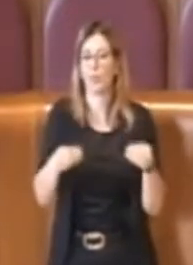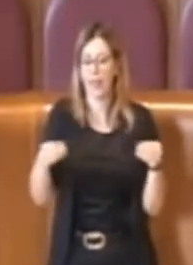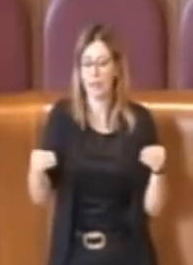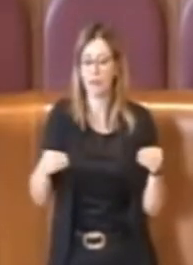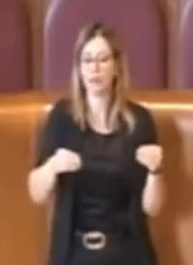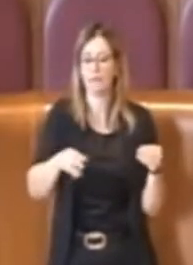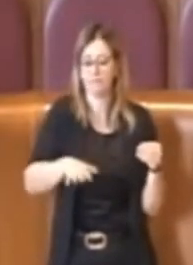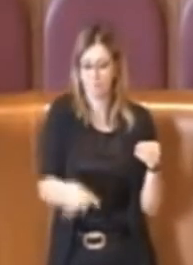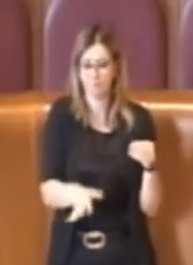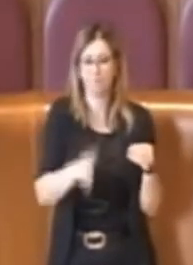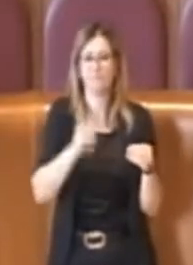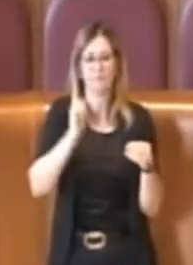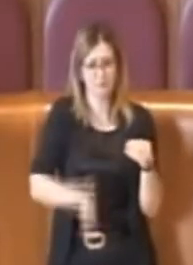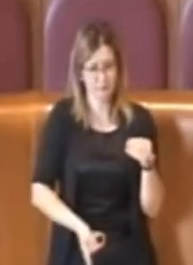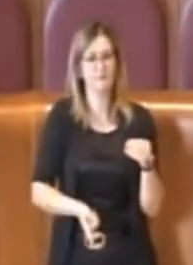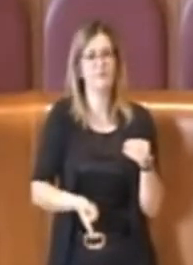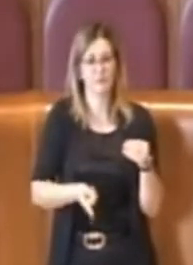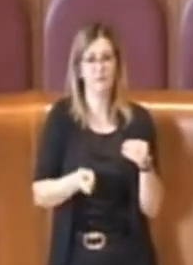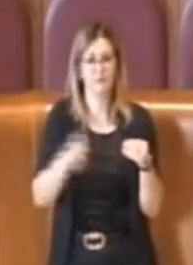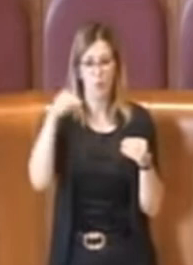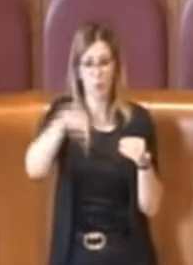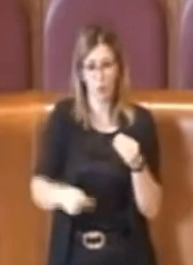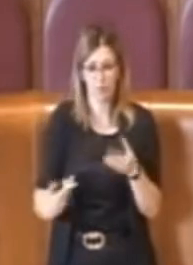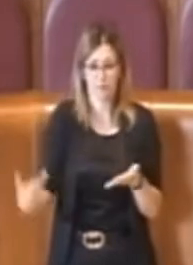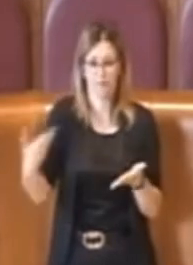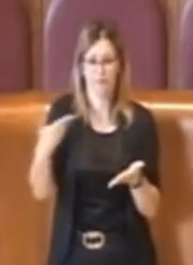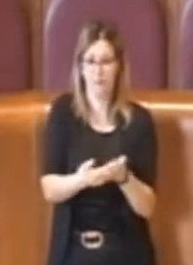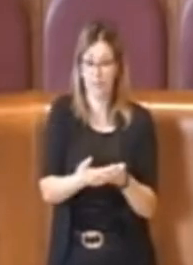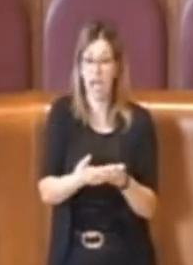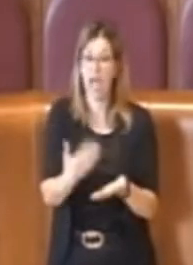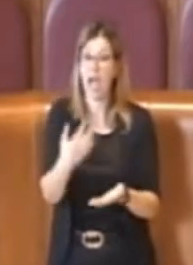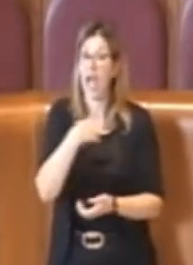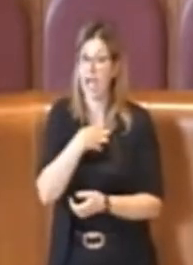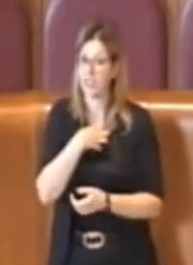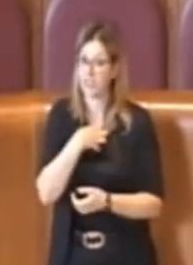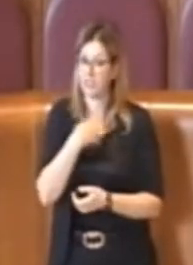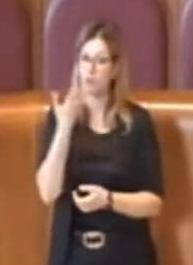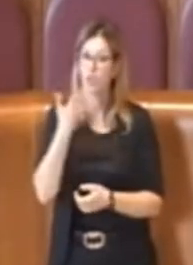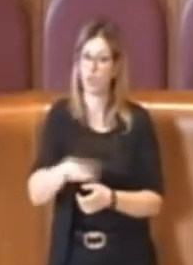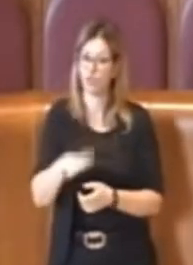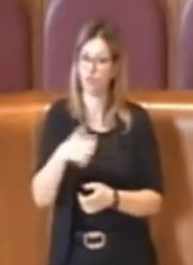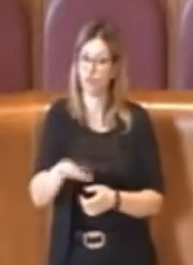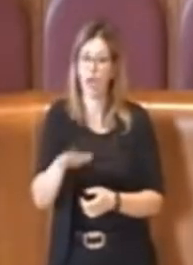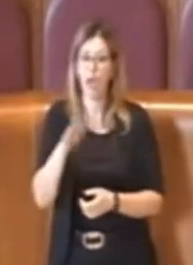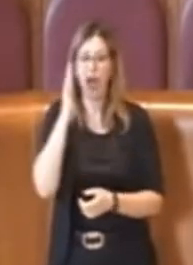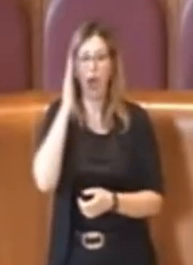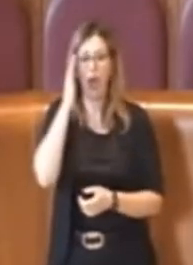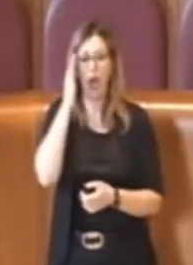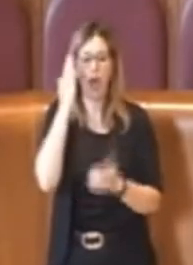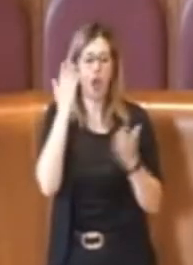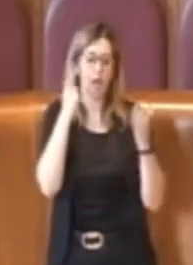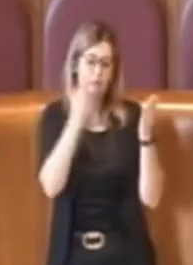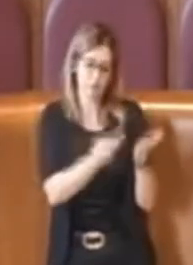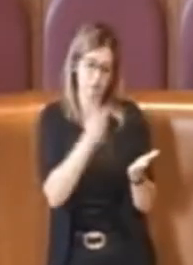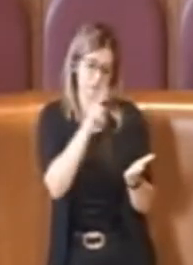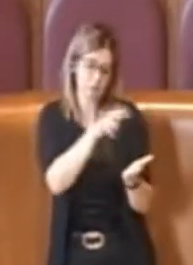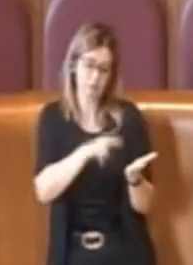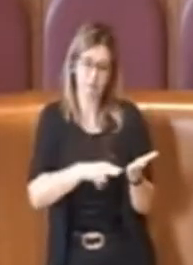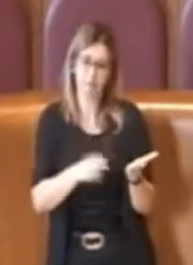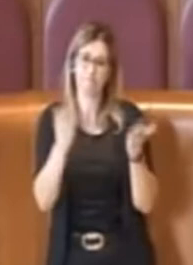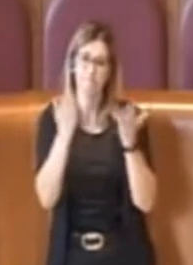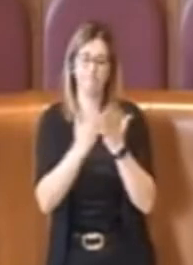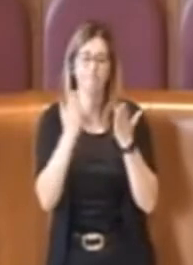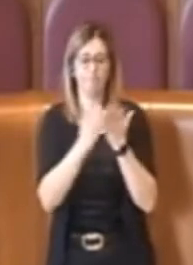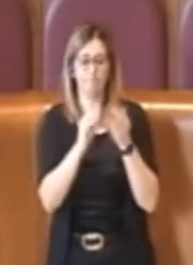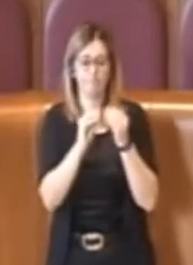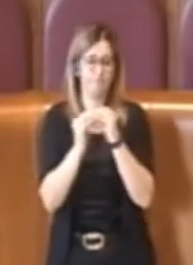arriveranno e approderanno in aula, dove l'assessore ha avuto modo di studiare, di rendersi conto di quello che